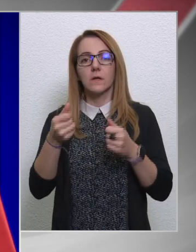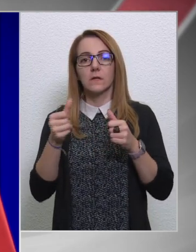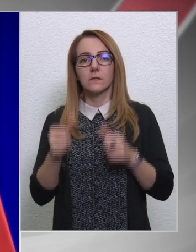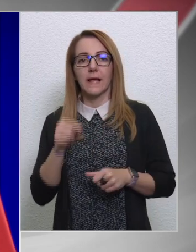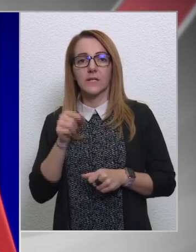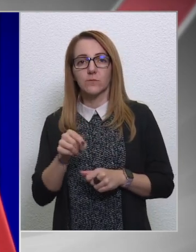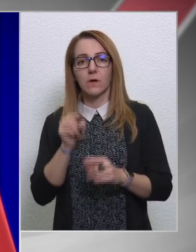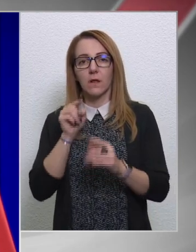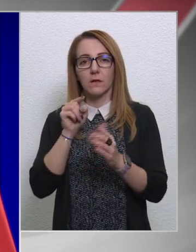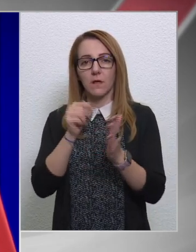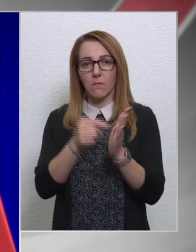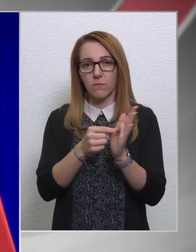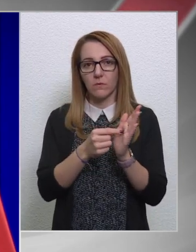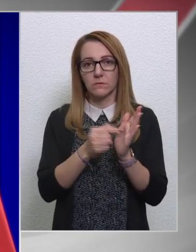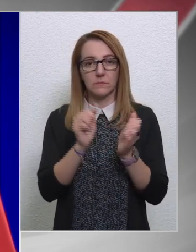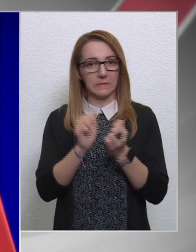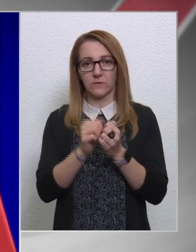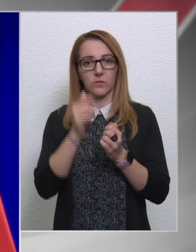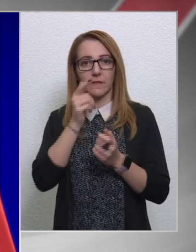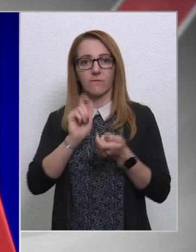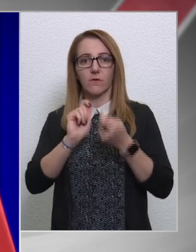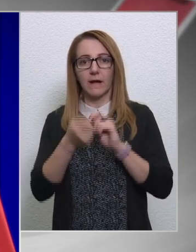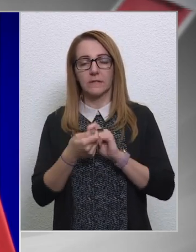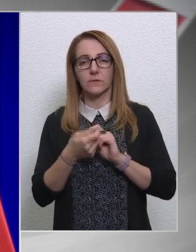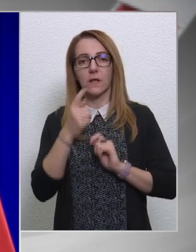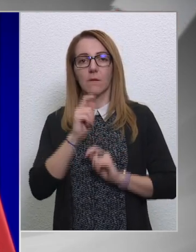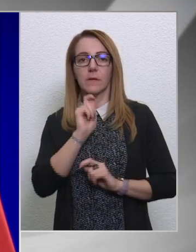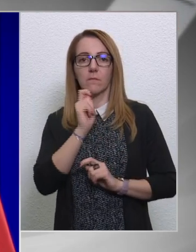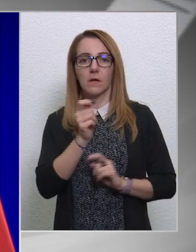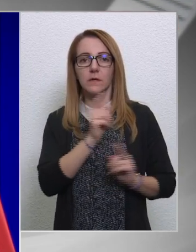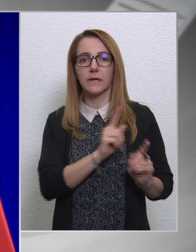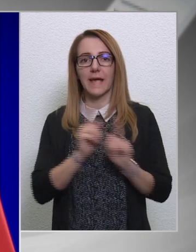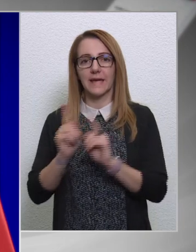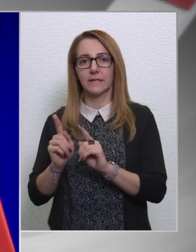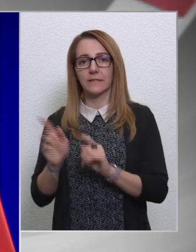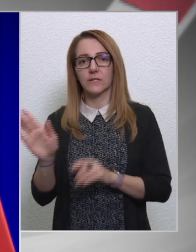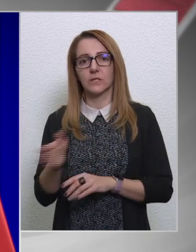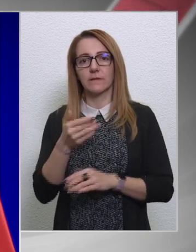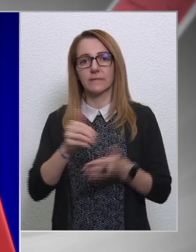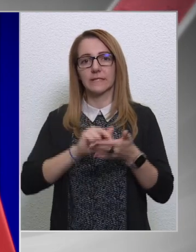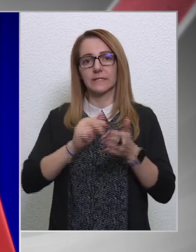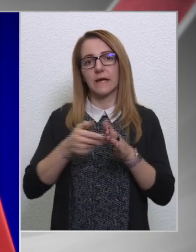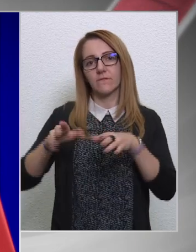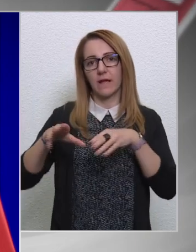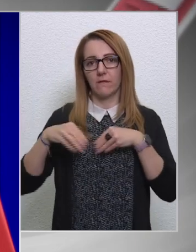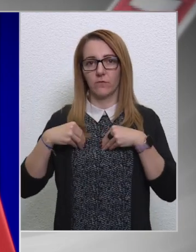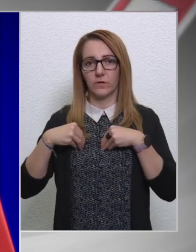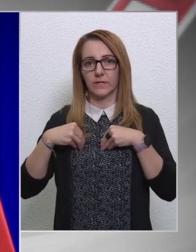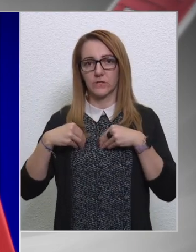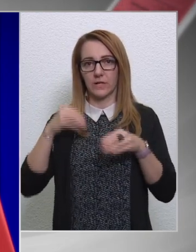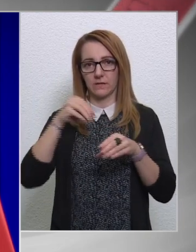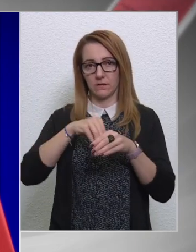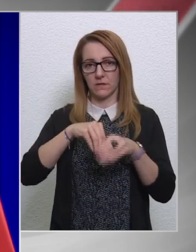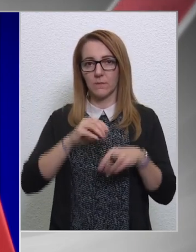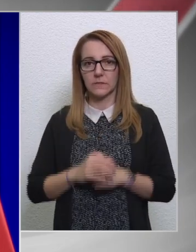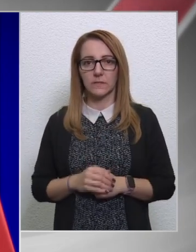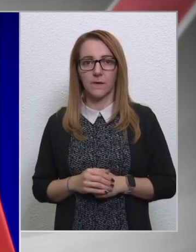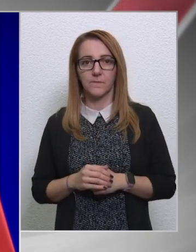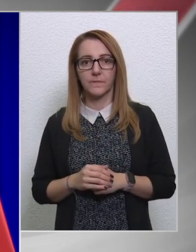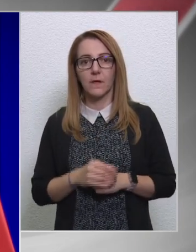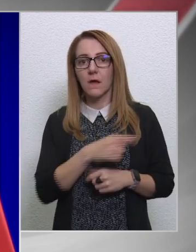az a pont biztosan nem fog változni, amely a magyar helyreállítási nemzeti terv elfogadását tartalmazza,